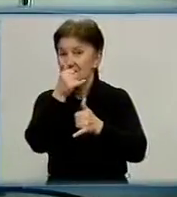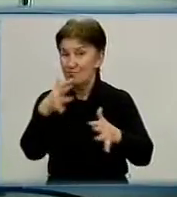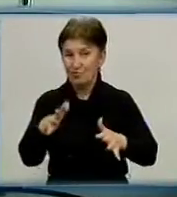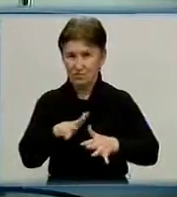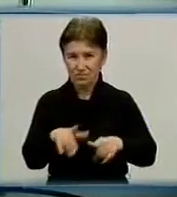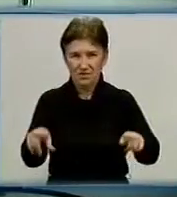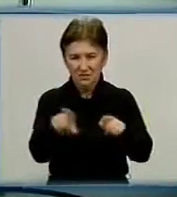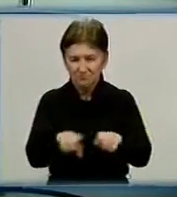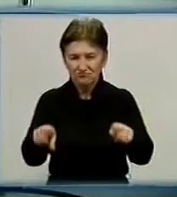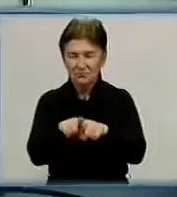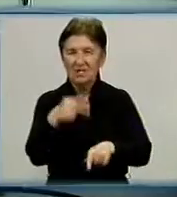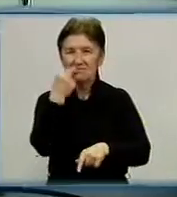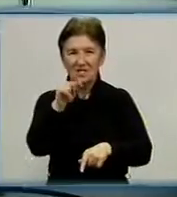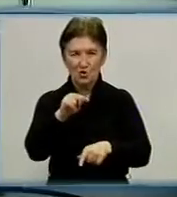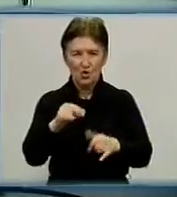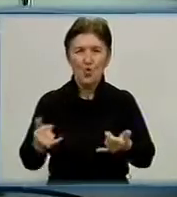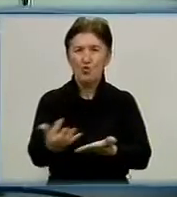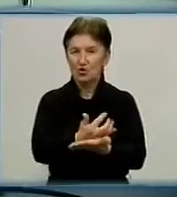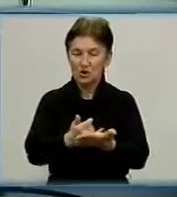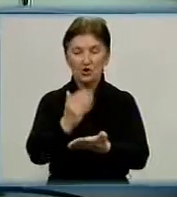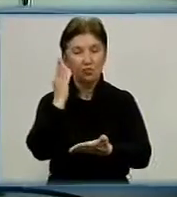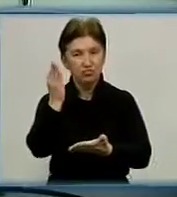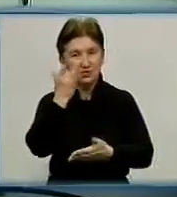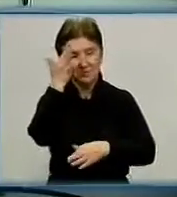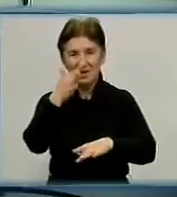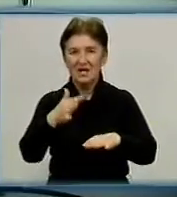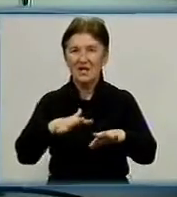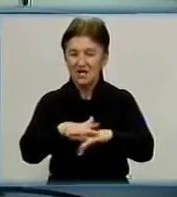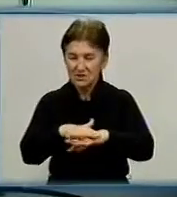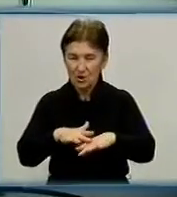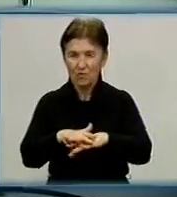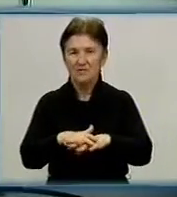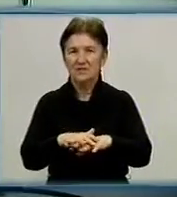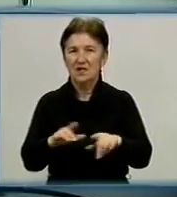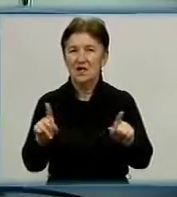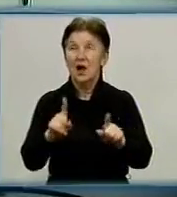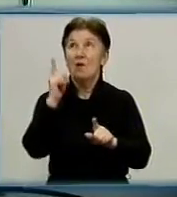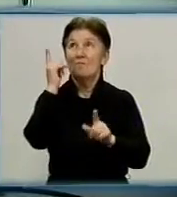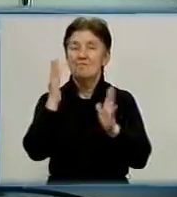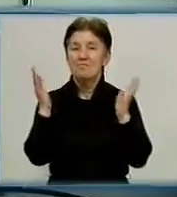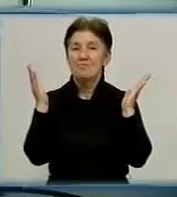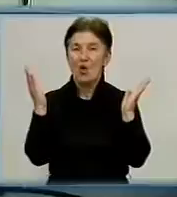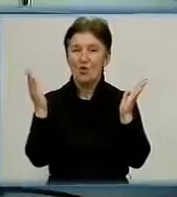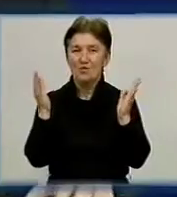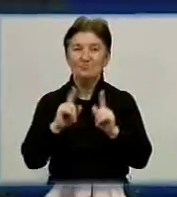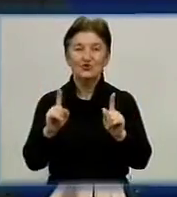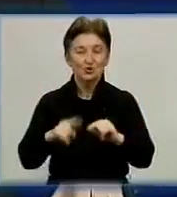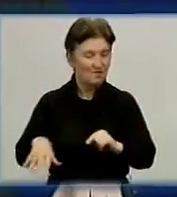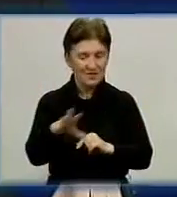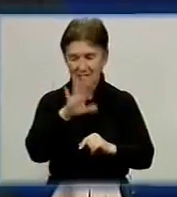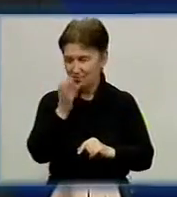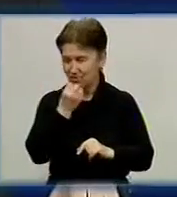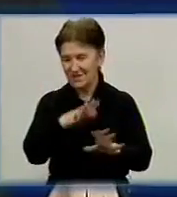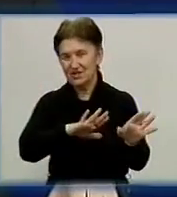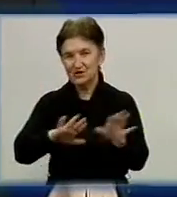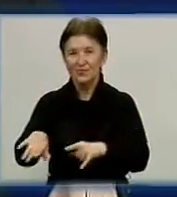Але будемо розраховувати на нашу хліборобську вдачу і милість Божу, це у нас буде гаразд. Який стан озимих